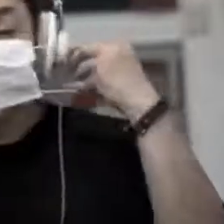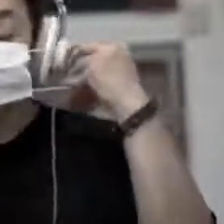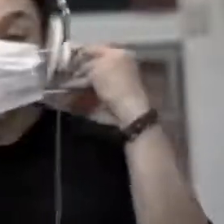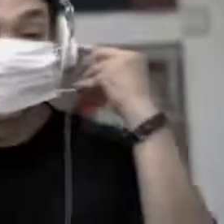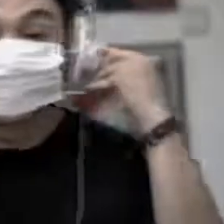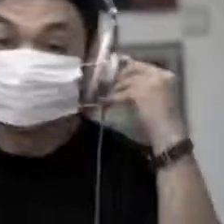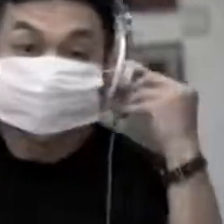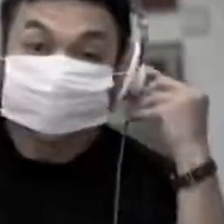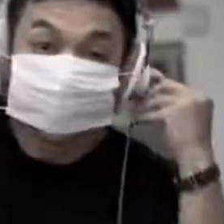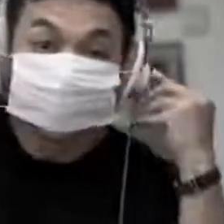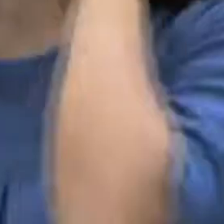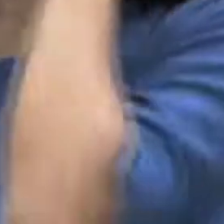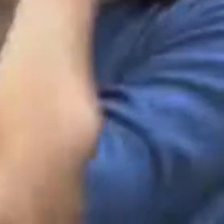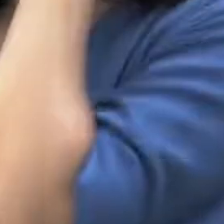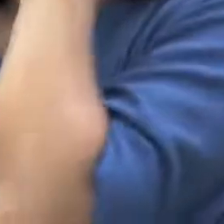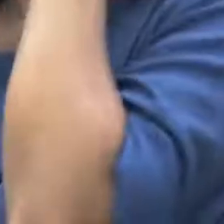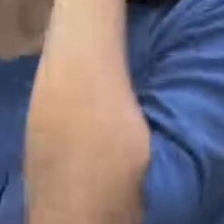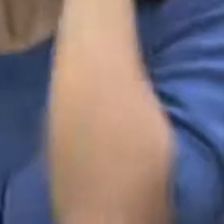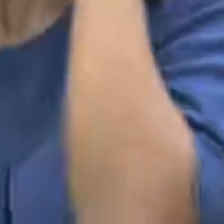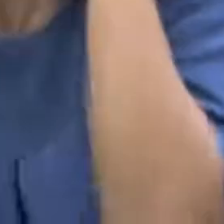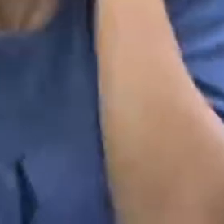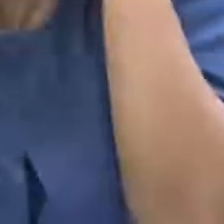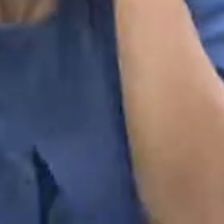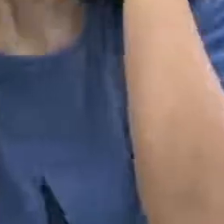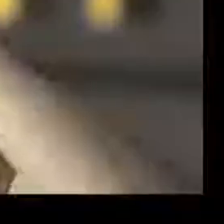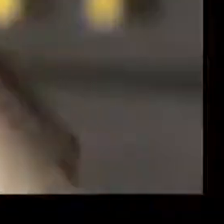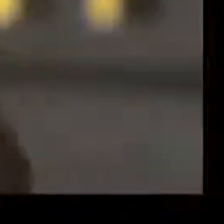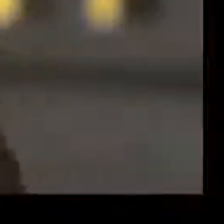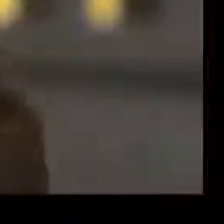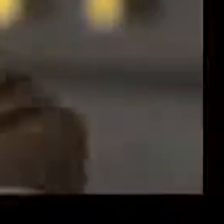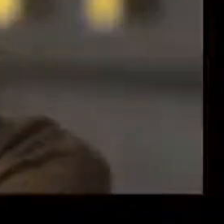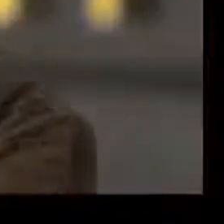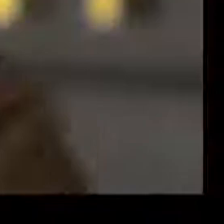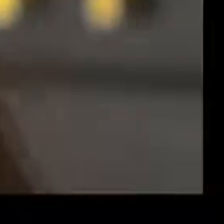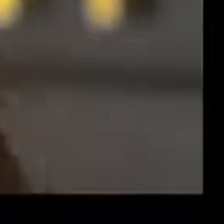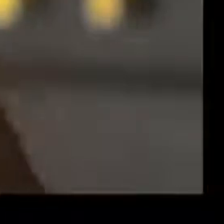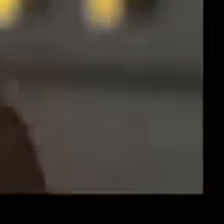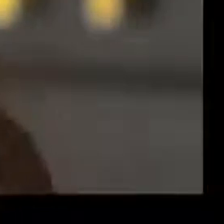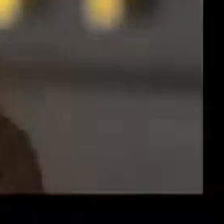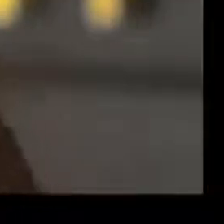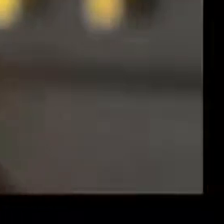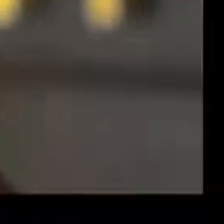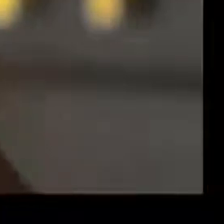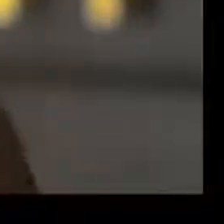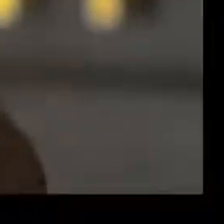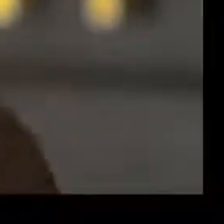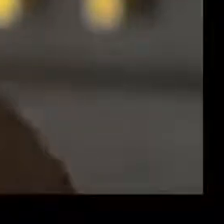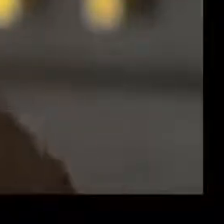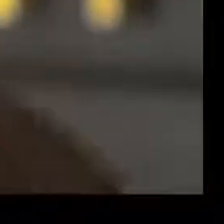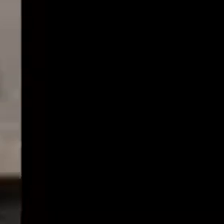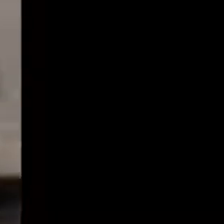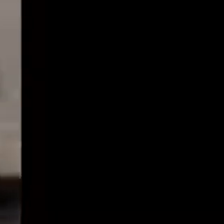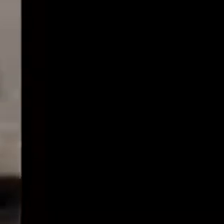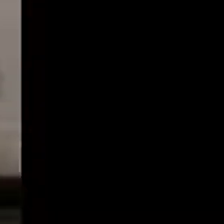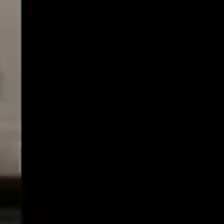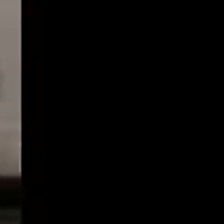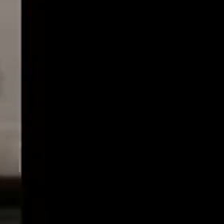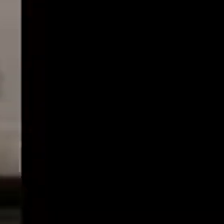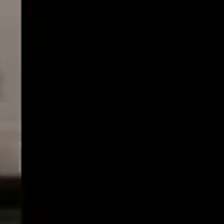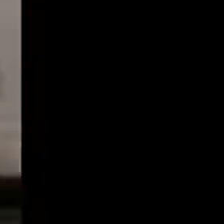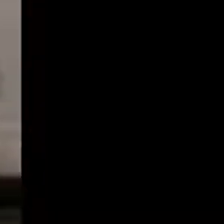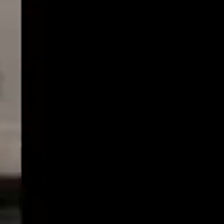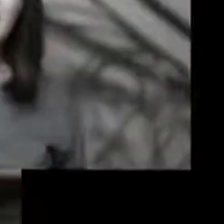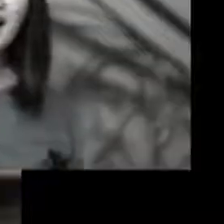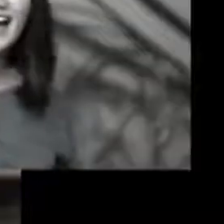pakai masker juga wajar Cucitanmu selalu Kita